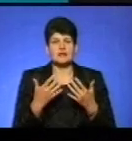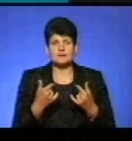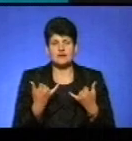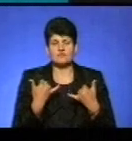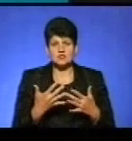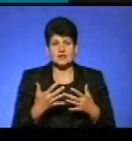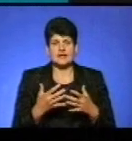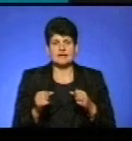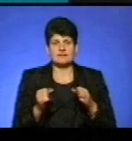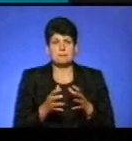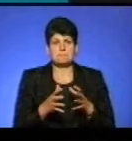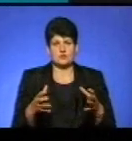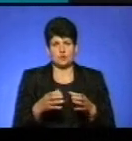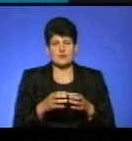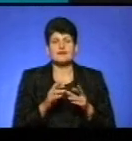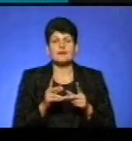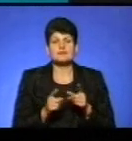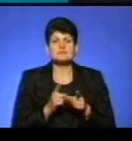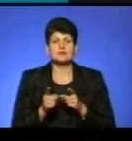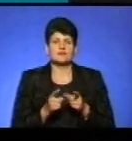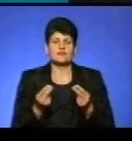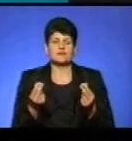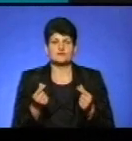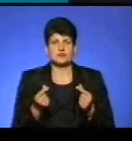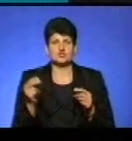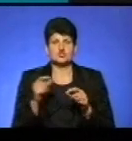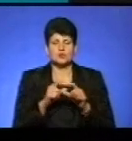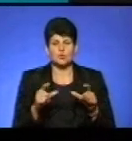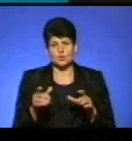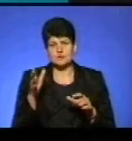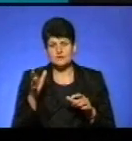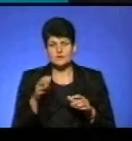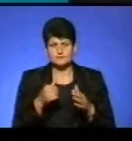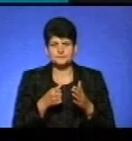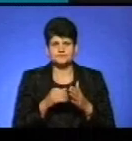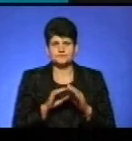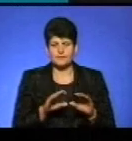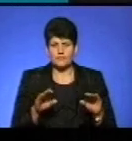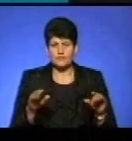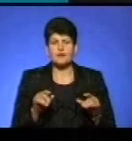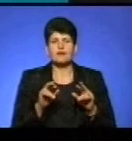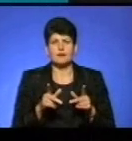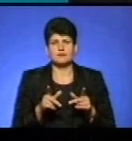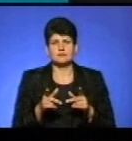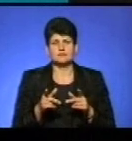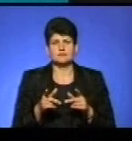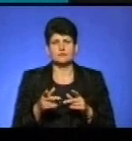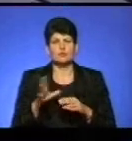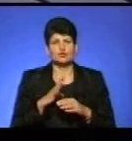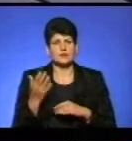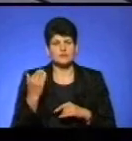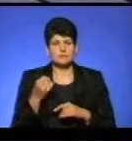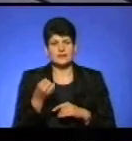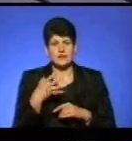більшої громади. Як змінилося фінансування дошкільної освіти? І чи була тоді субвенція, хтось допомагав? як тепер? Я скажу так, в